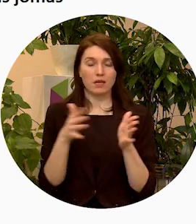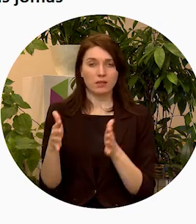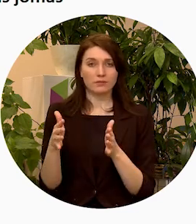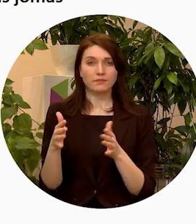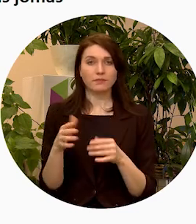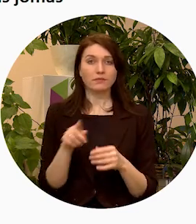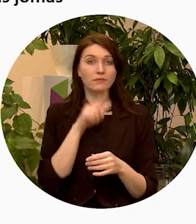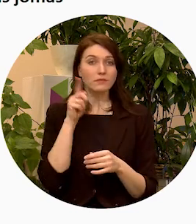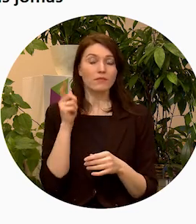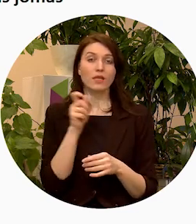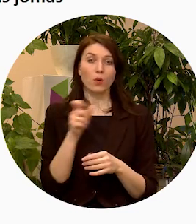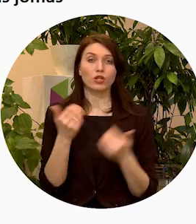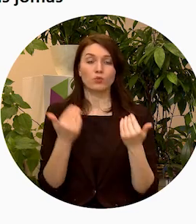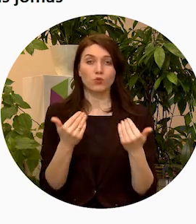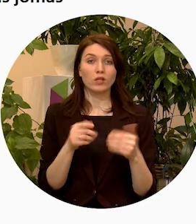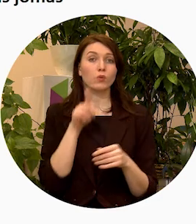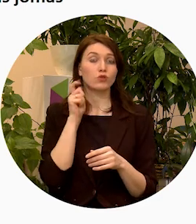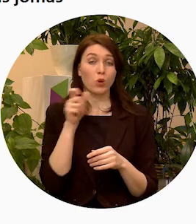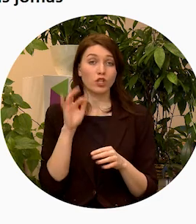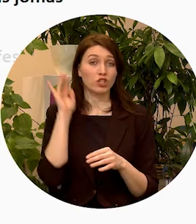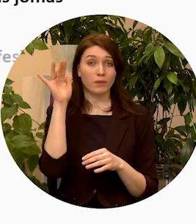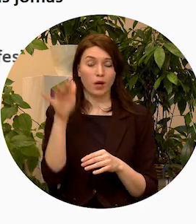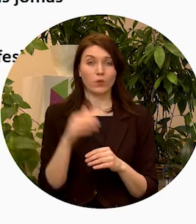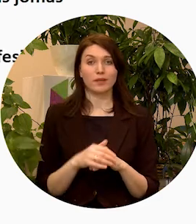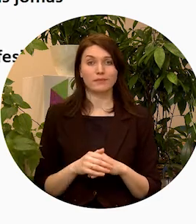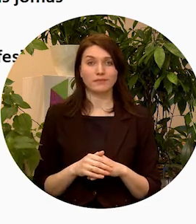uz jauniešiem šodien un uz jauniešiem nākotnē.